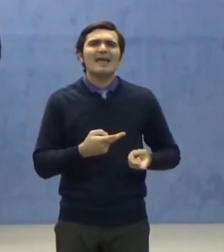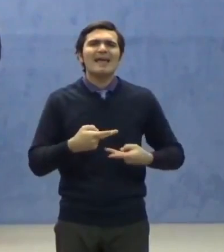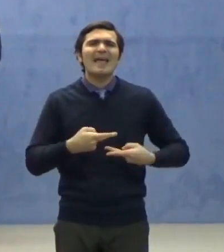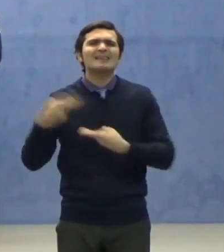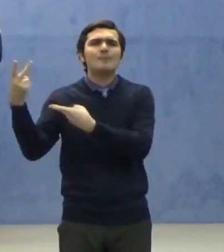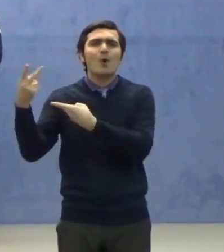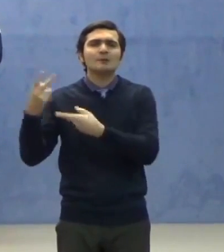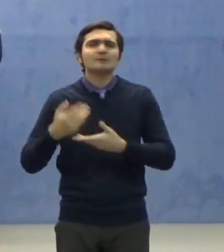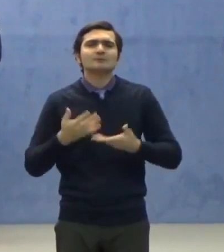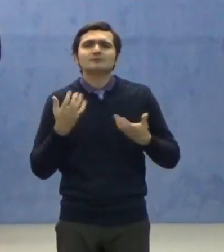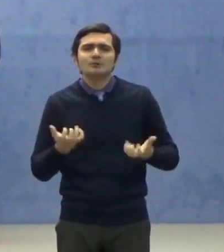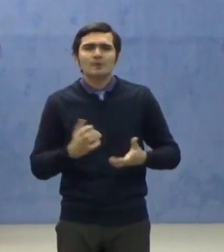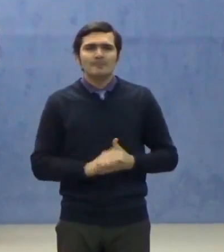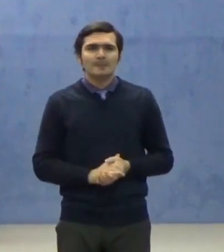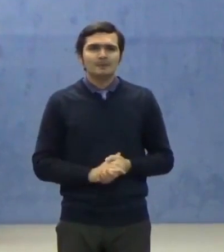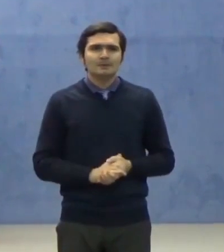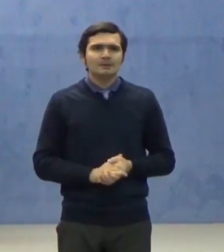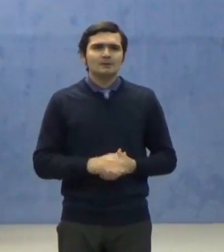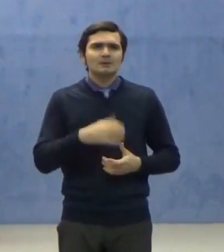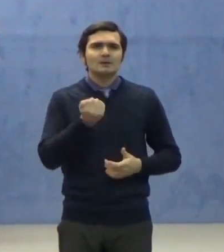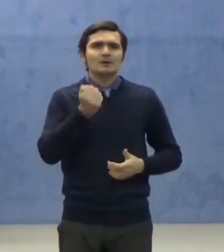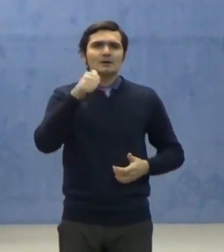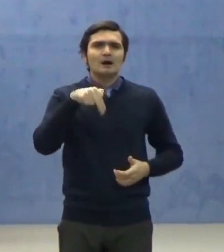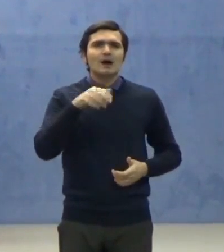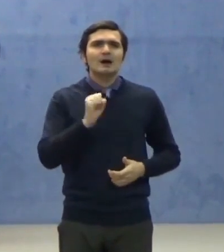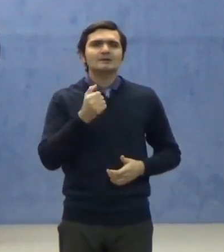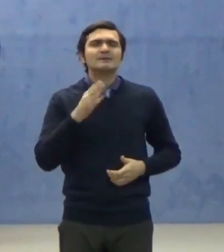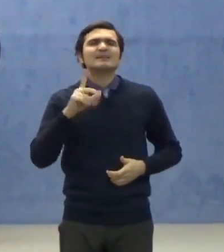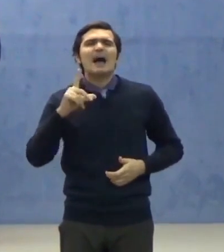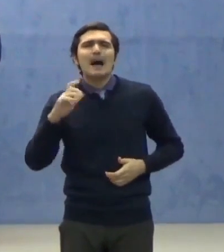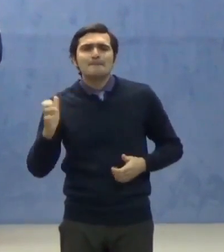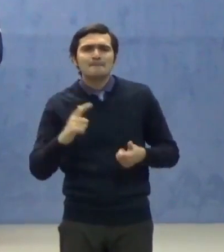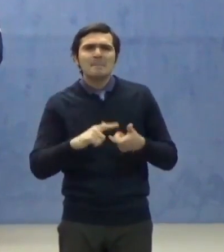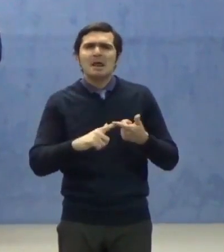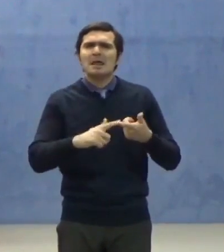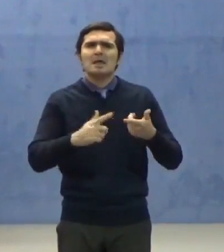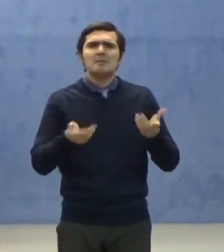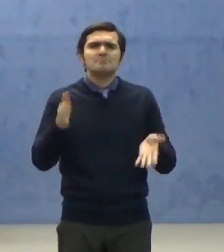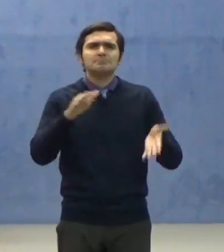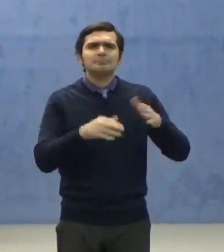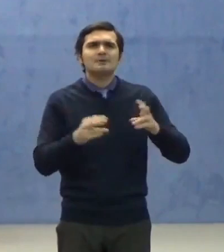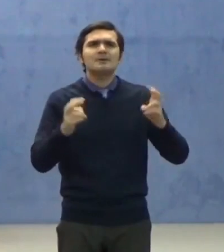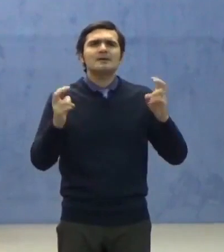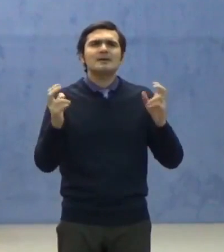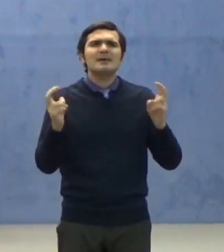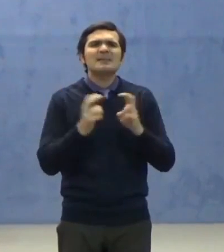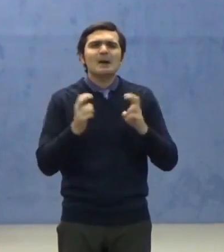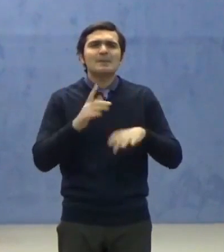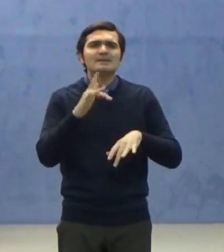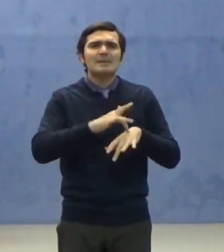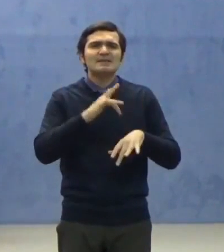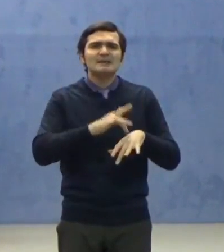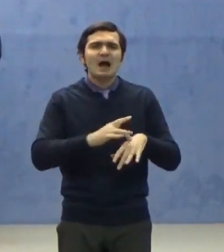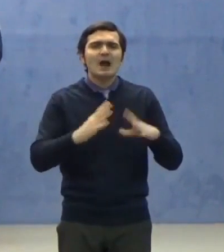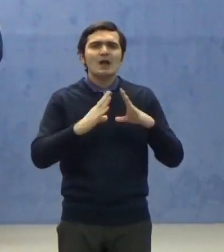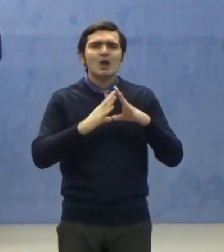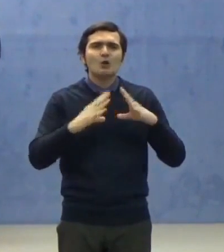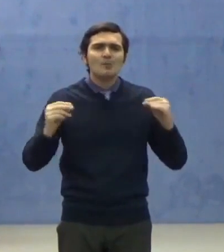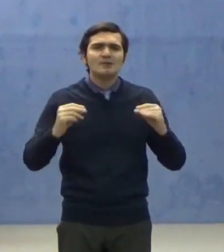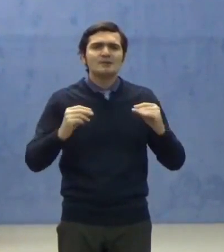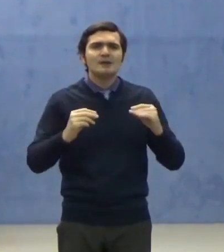Ansamblele și subansamblele echipamentelor medicale fabricate în România pentru